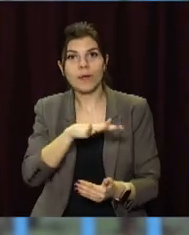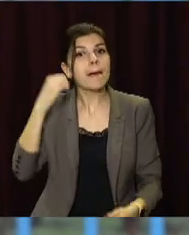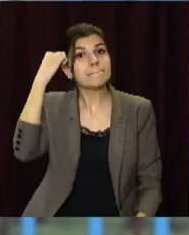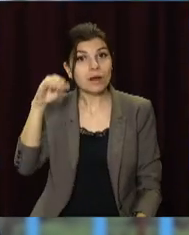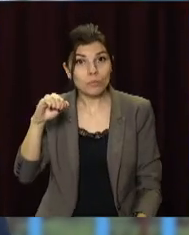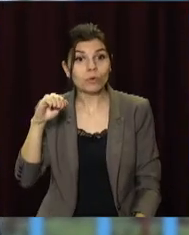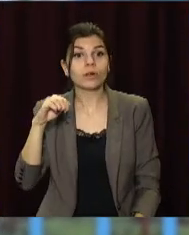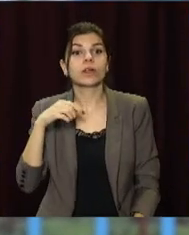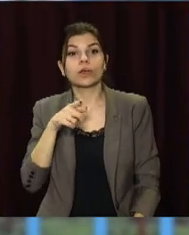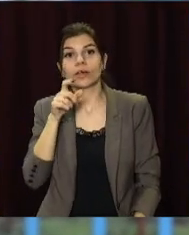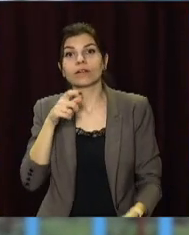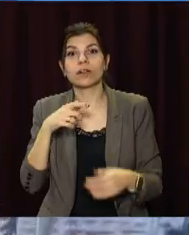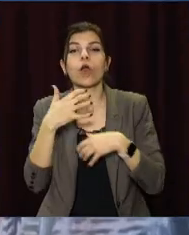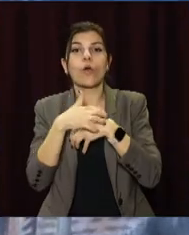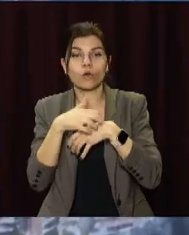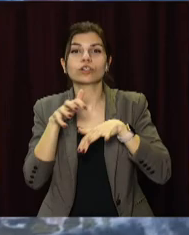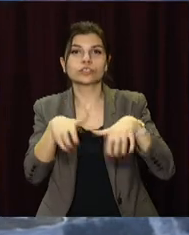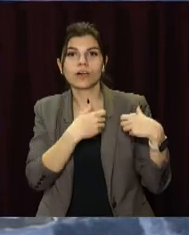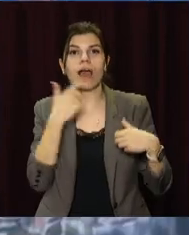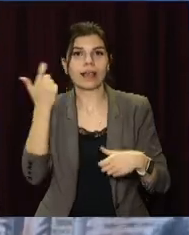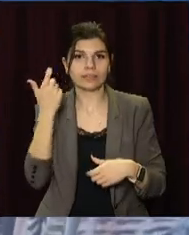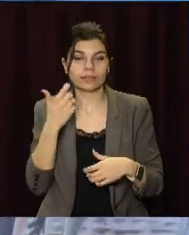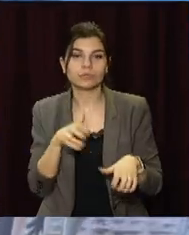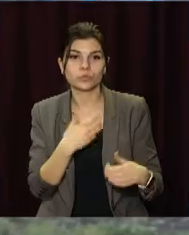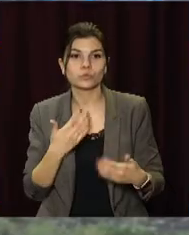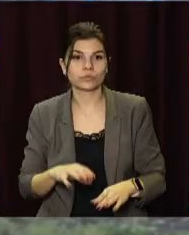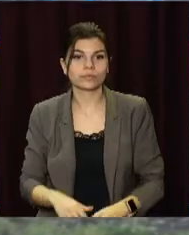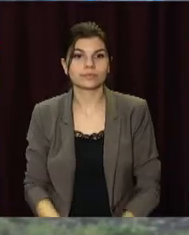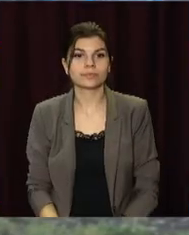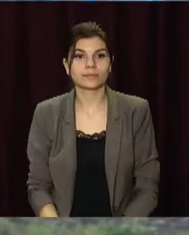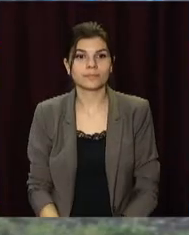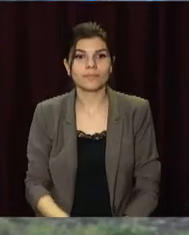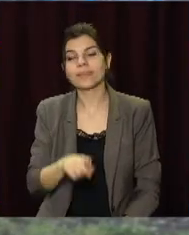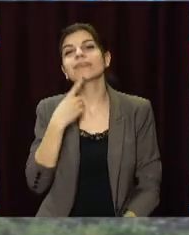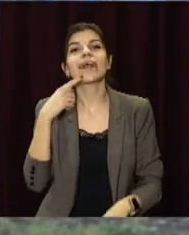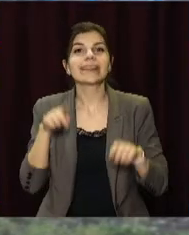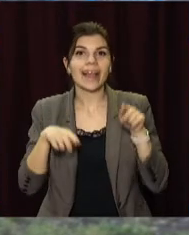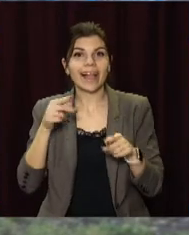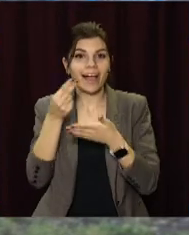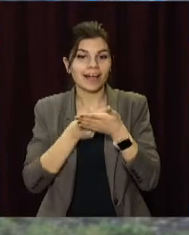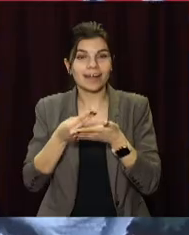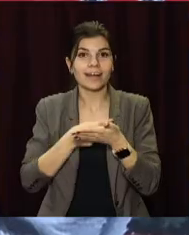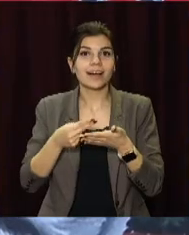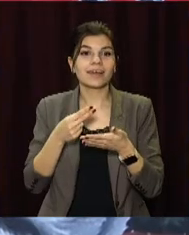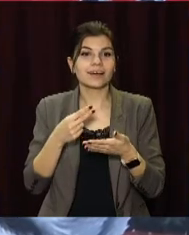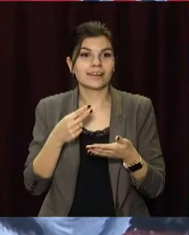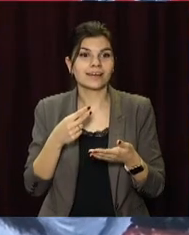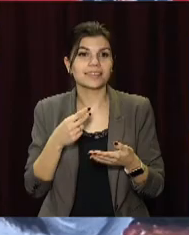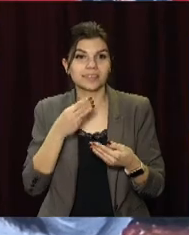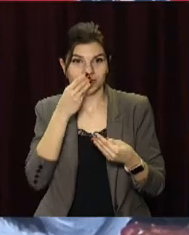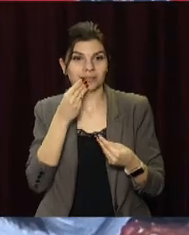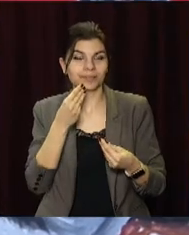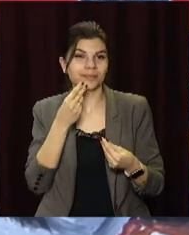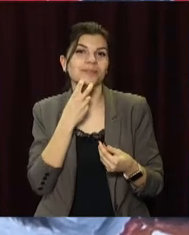перемога. Пухнастика забрала власниця. Деякі кумедні тут навіть є, ось такі з таким літаючим